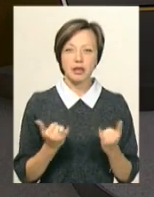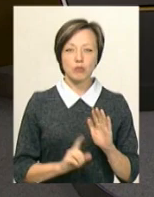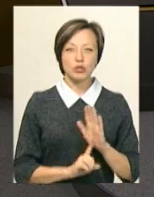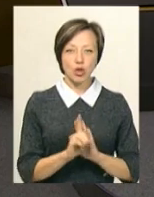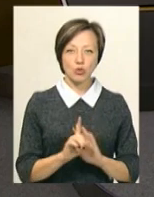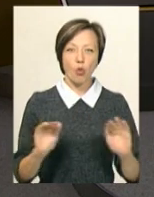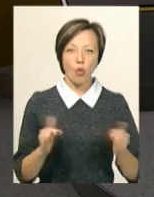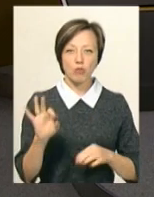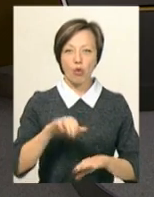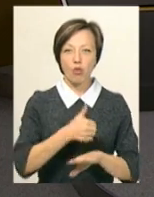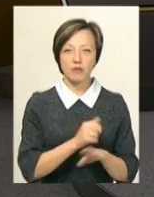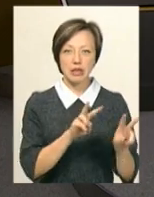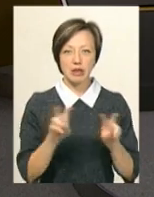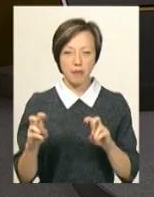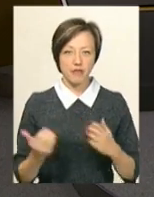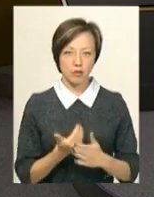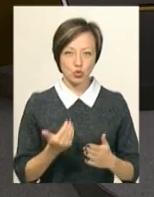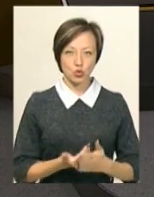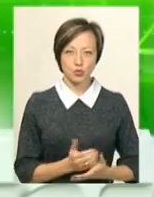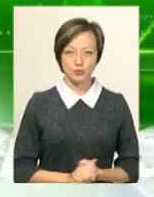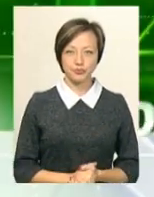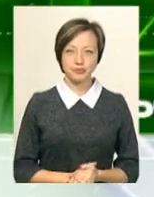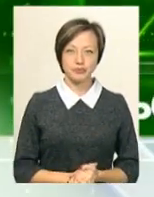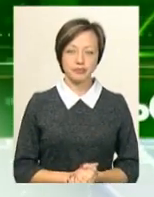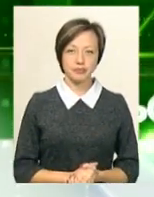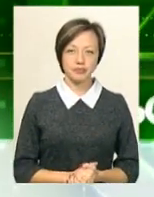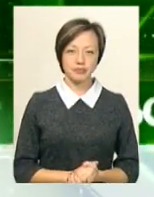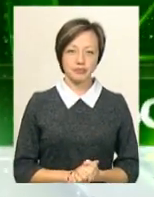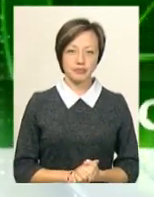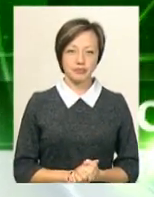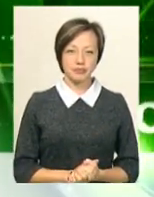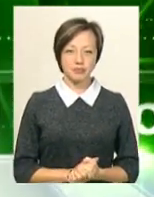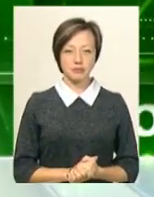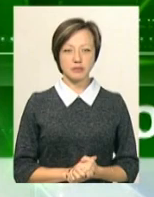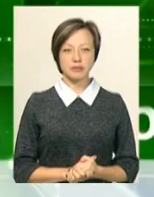початку коротко про головні теми випуску. Музика